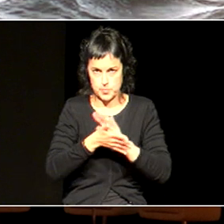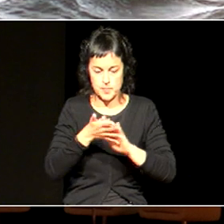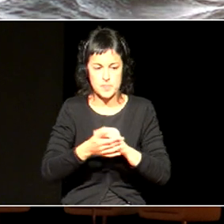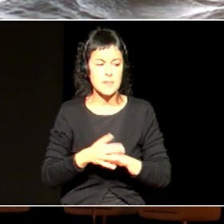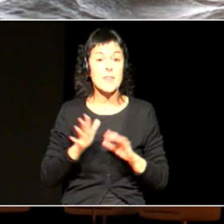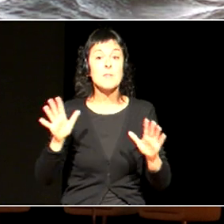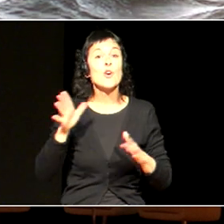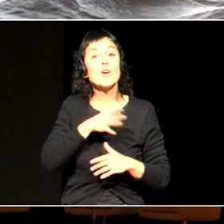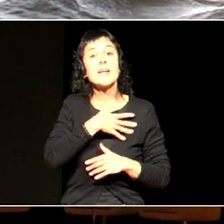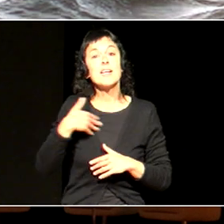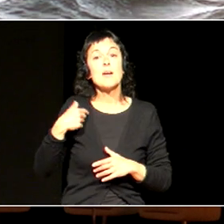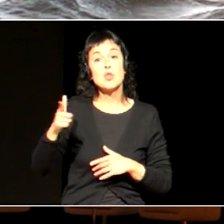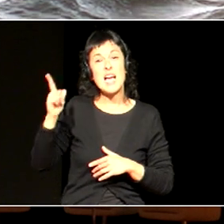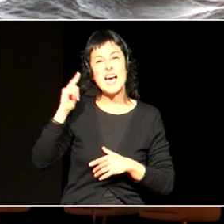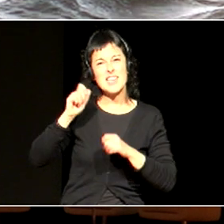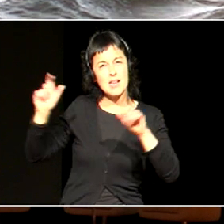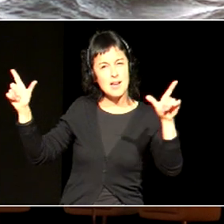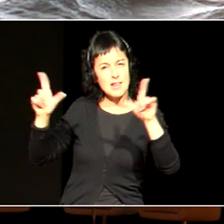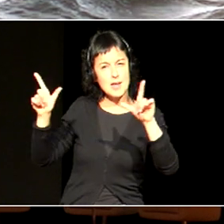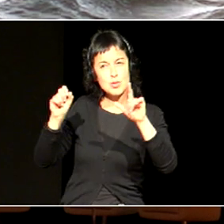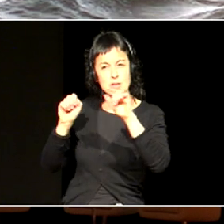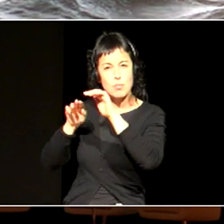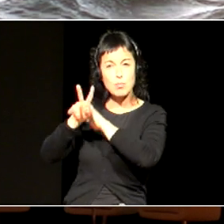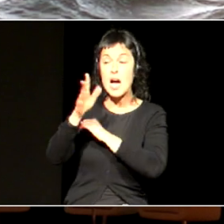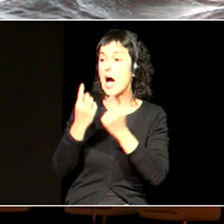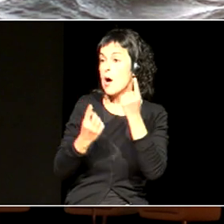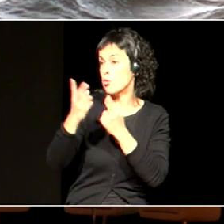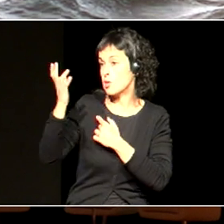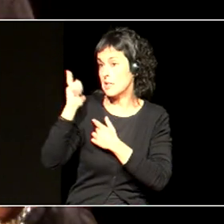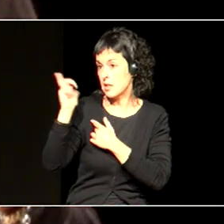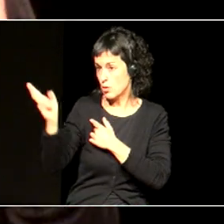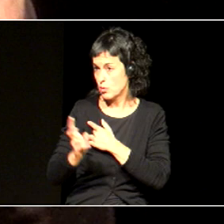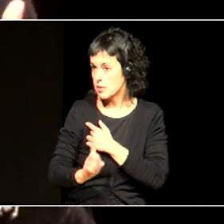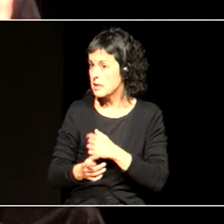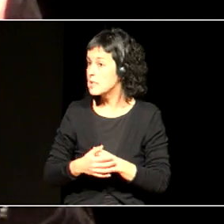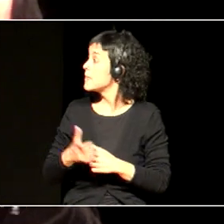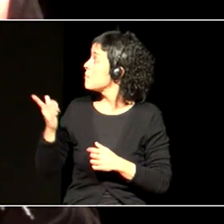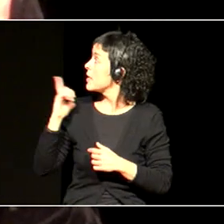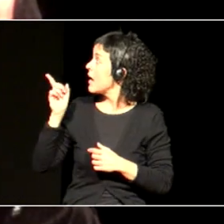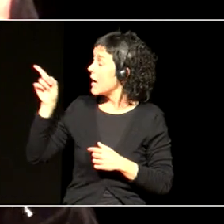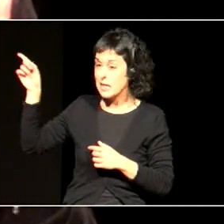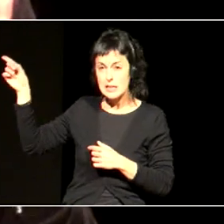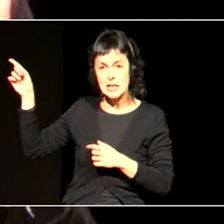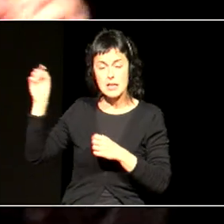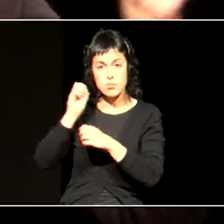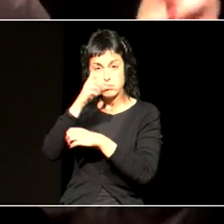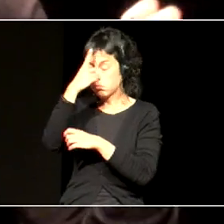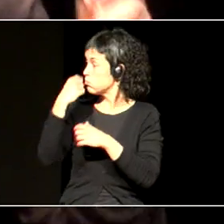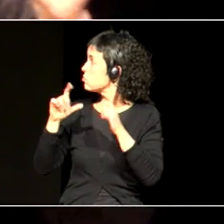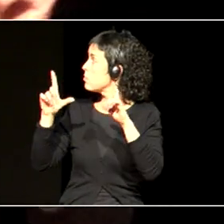diapositiba bat. Atzo, diapositiba hori batzuk ezin eten egon, baina erabiligendun hain zuzen ere esateko